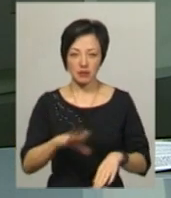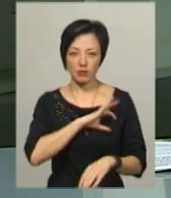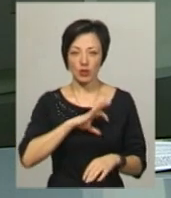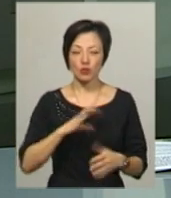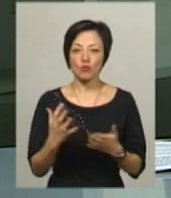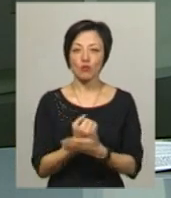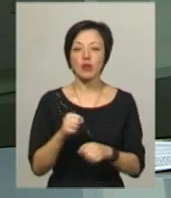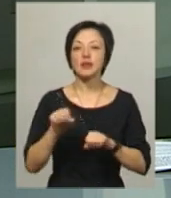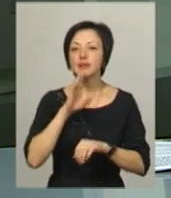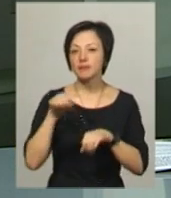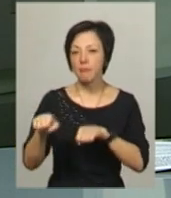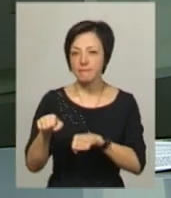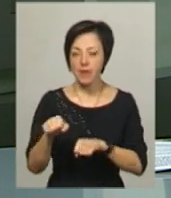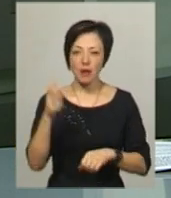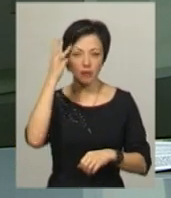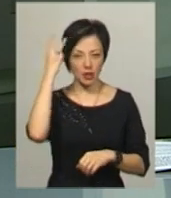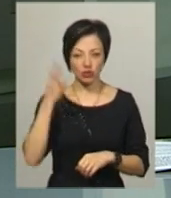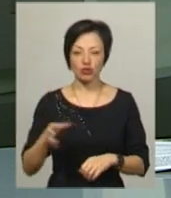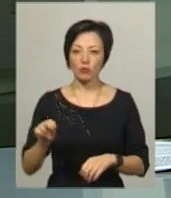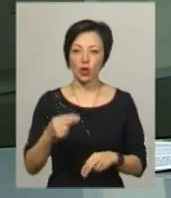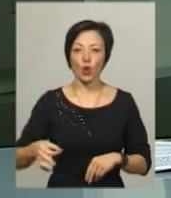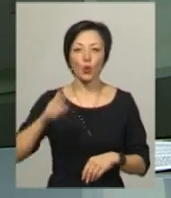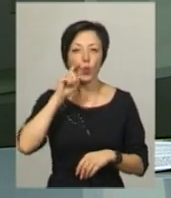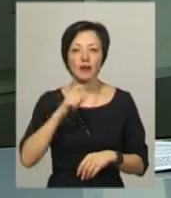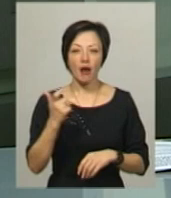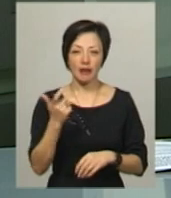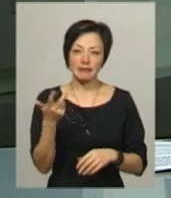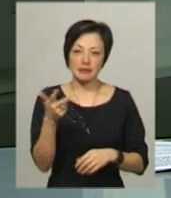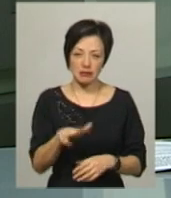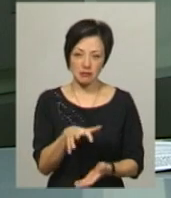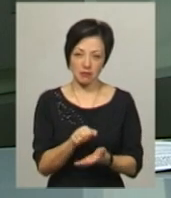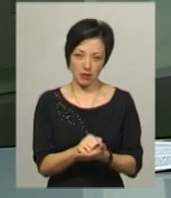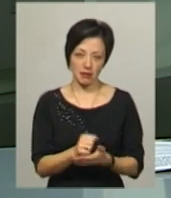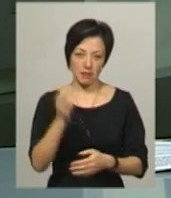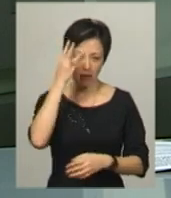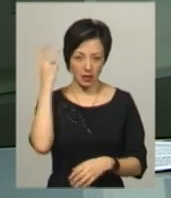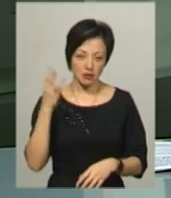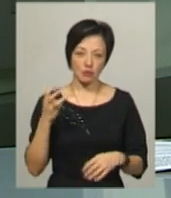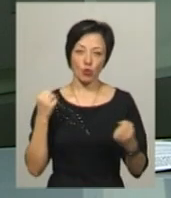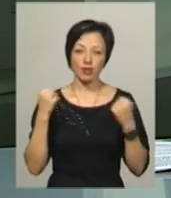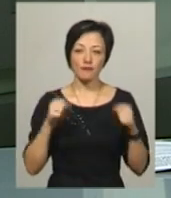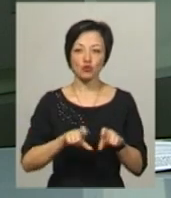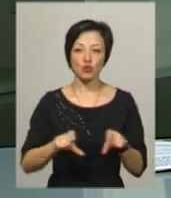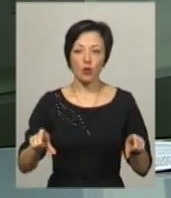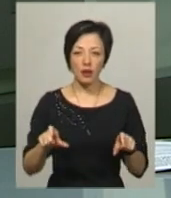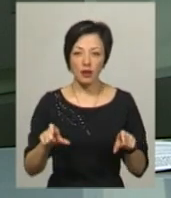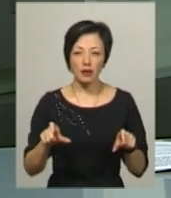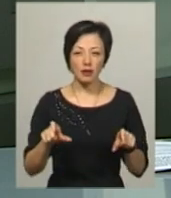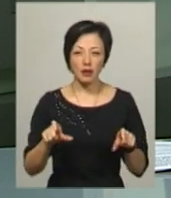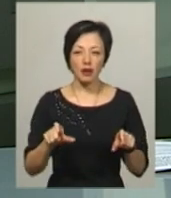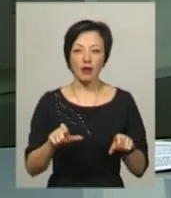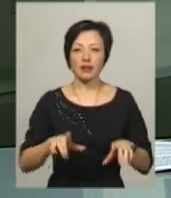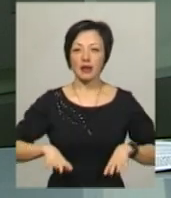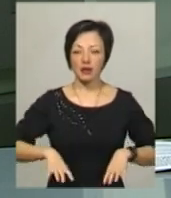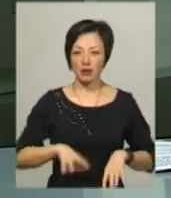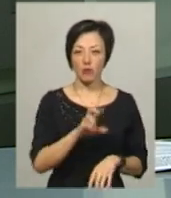боксарки Хмельниччини на чемпіонаті України в Харкові. Три з них займаються в Хмельницькій дитячо-юнацькій спортивній школі «Буревісник» у